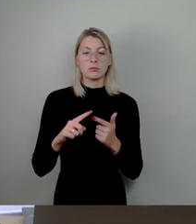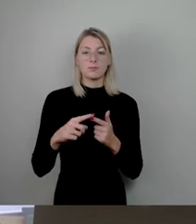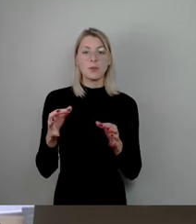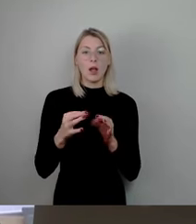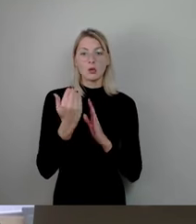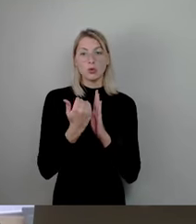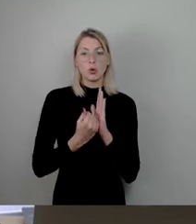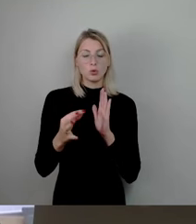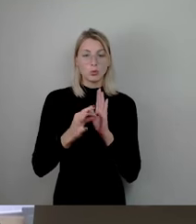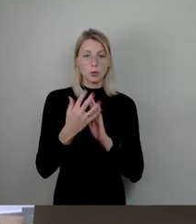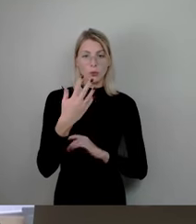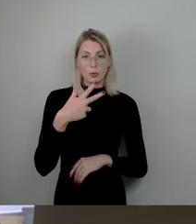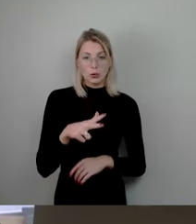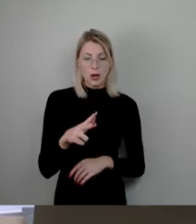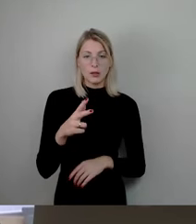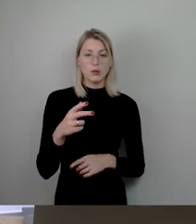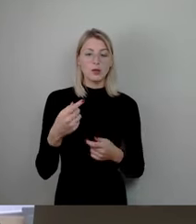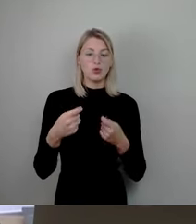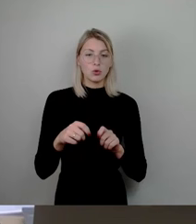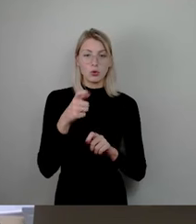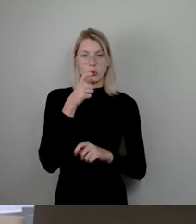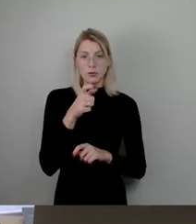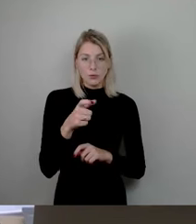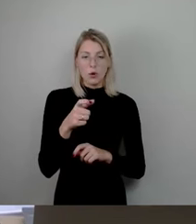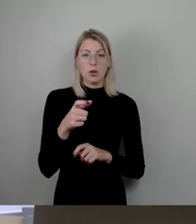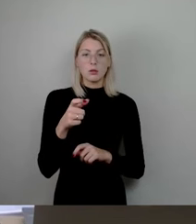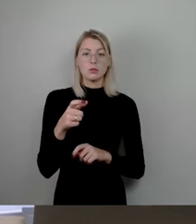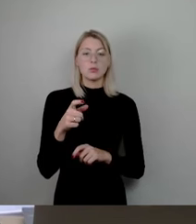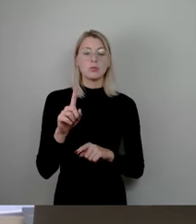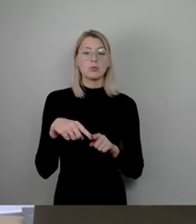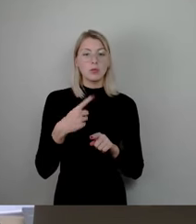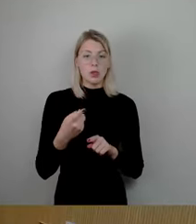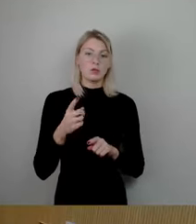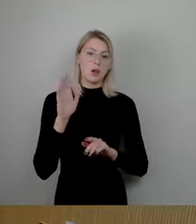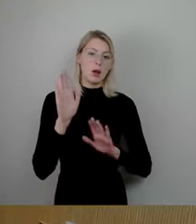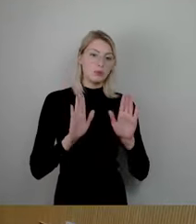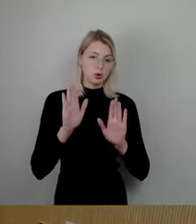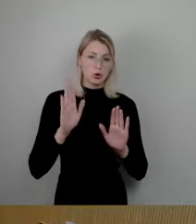35 noch das Schlusswort des Einreichers und dann kommen wir zur Abstimmung. Herr Kühn, bitte.